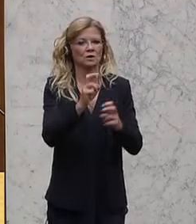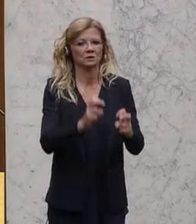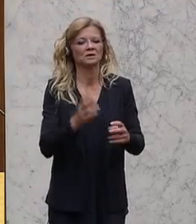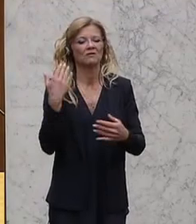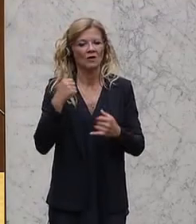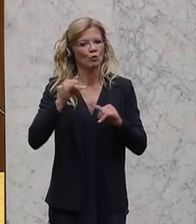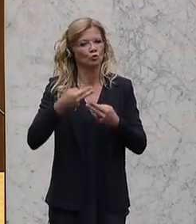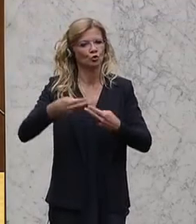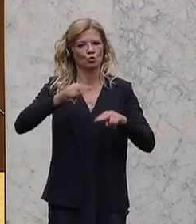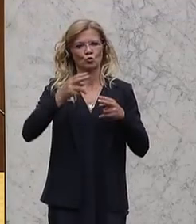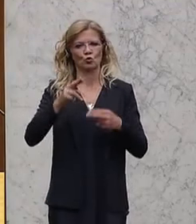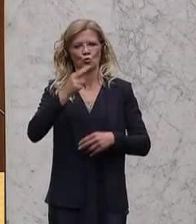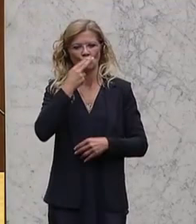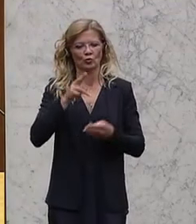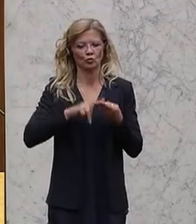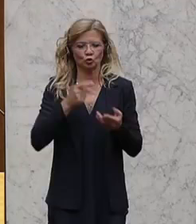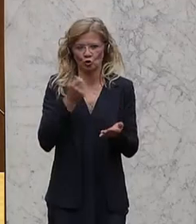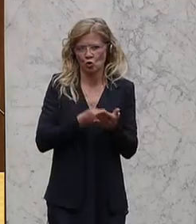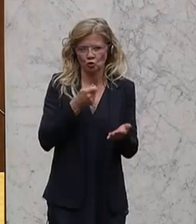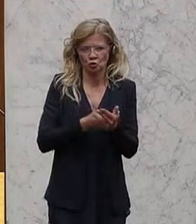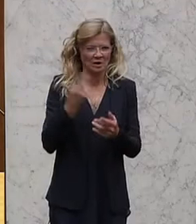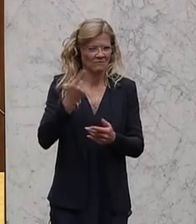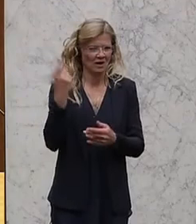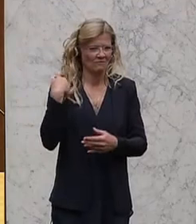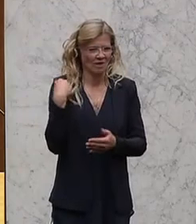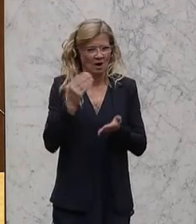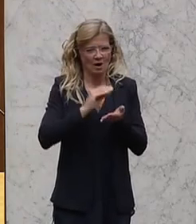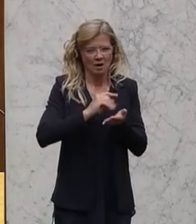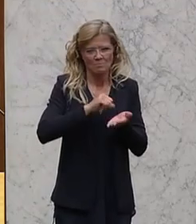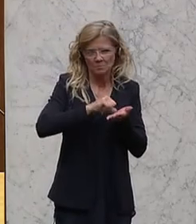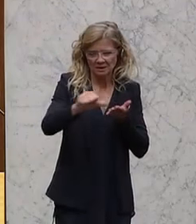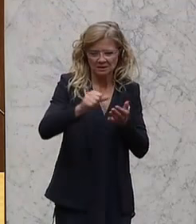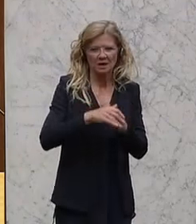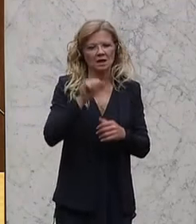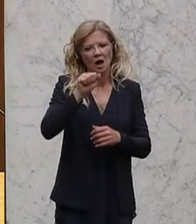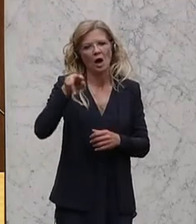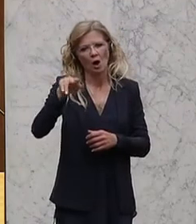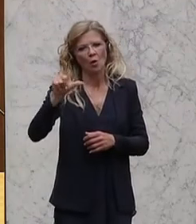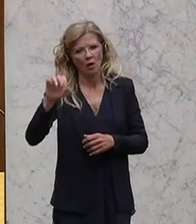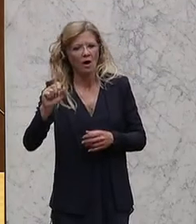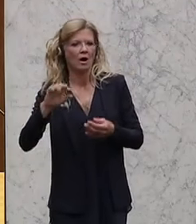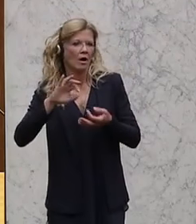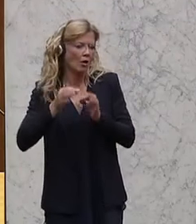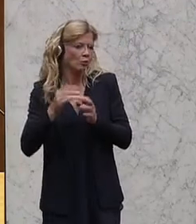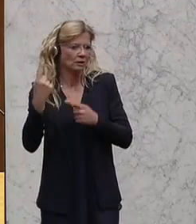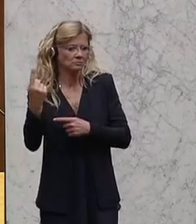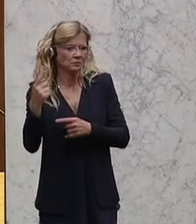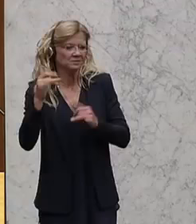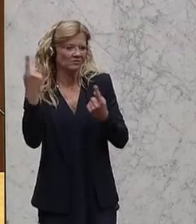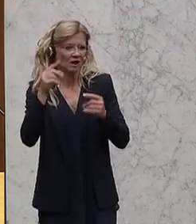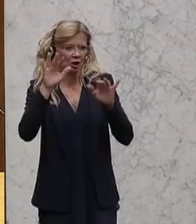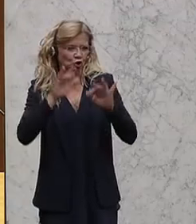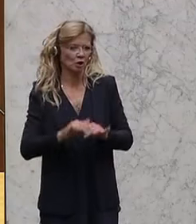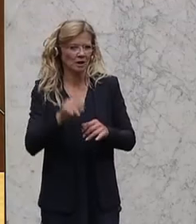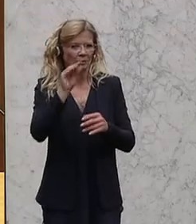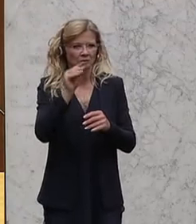die gesamten Kosten wurden von der Aula beziehungsweise dem Autor oder sind zu übernehmen. Sie haben auch